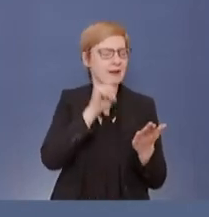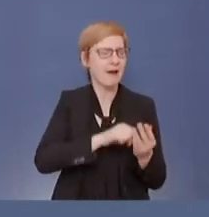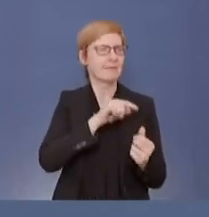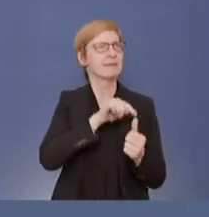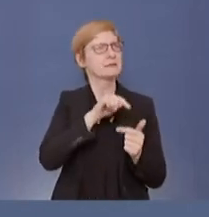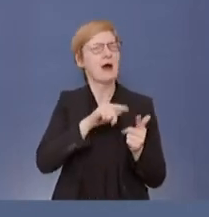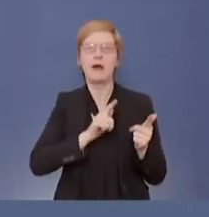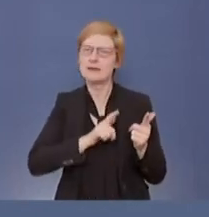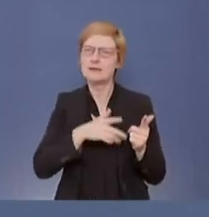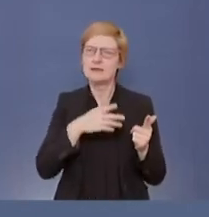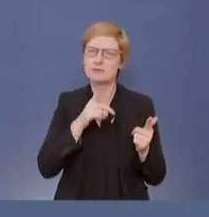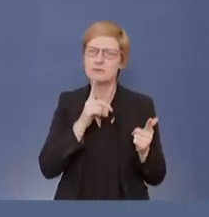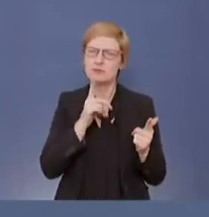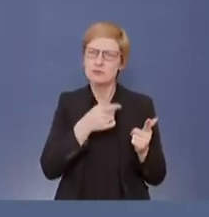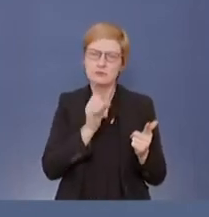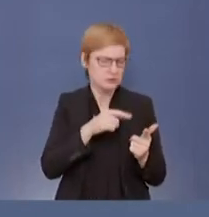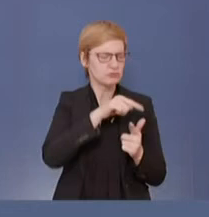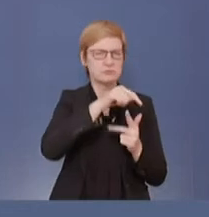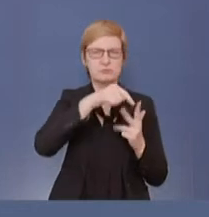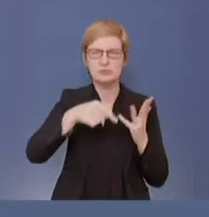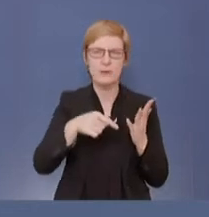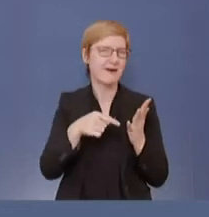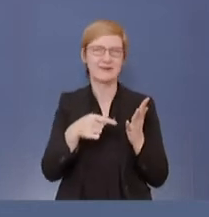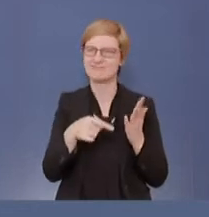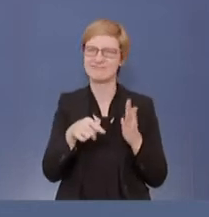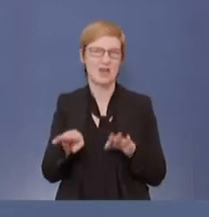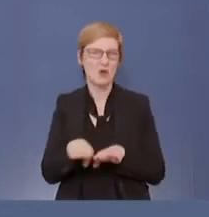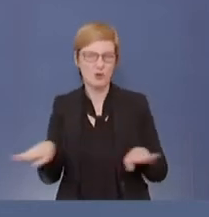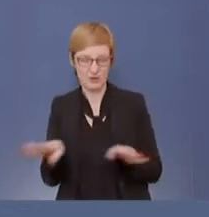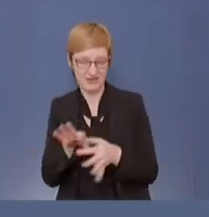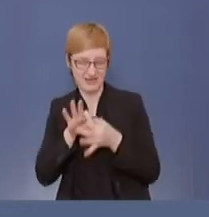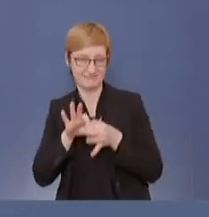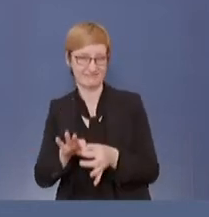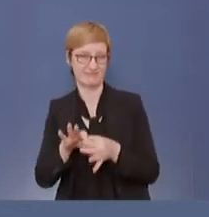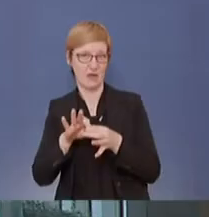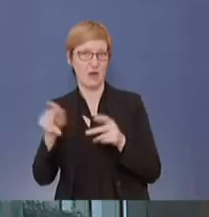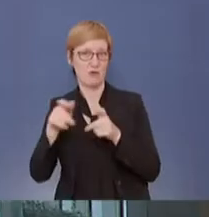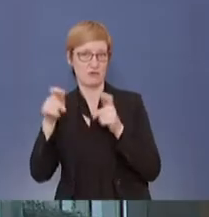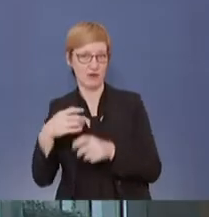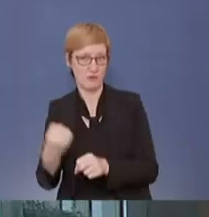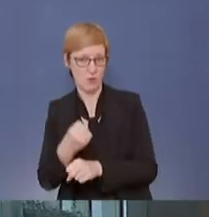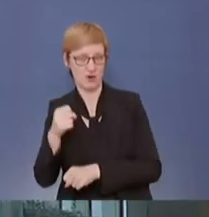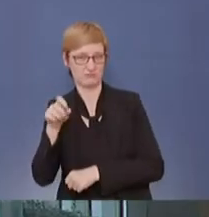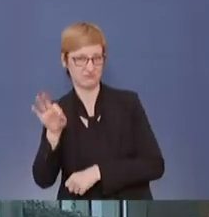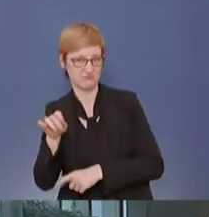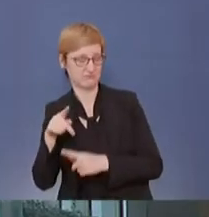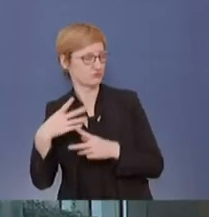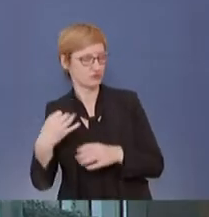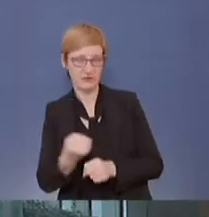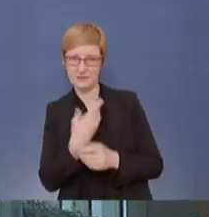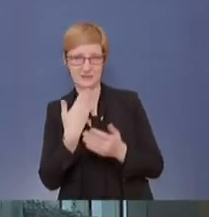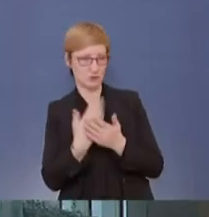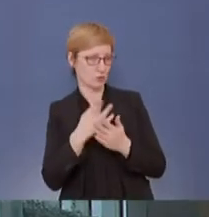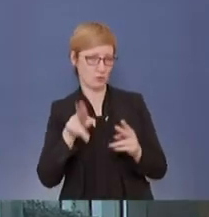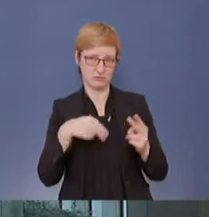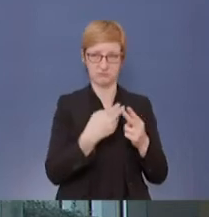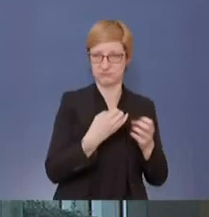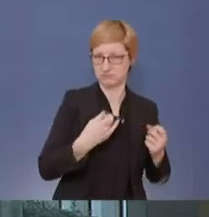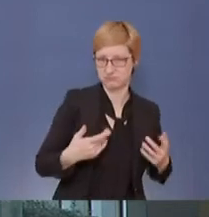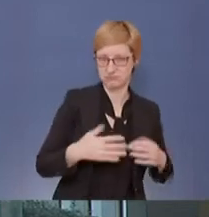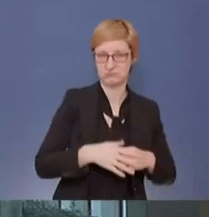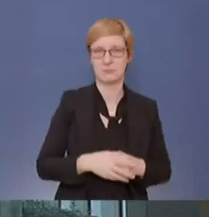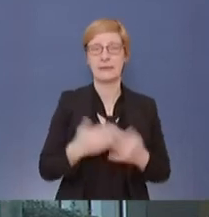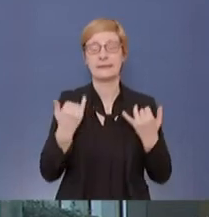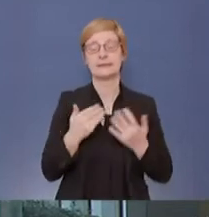Grundlage nicht leisten. Und dann will ich einfach nochmal den Blick darauf wenden, dass die App heute, Januar 2021,